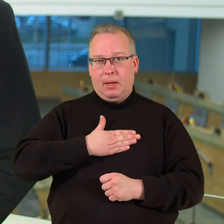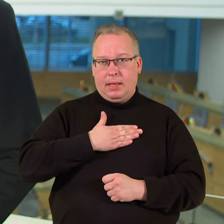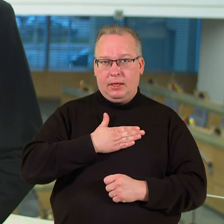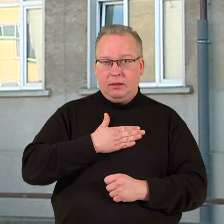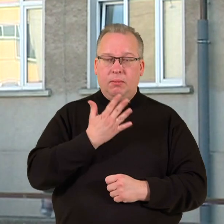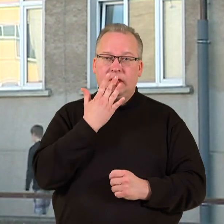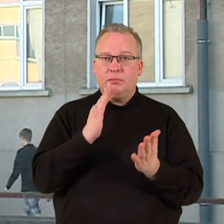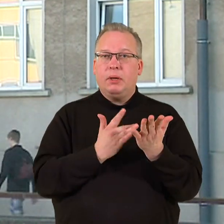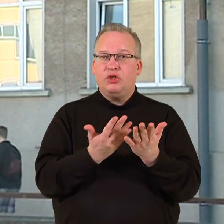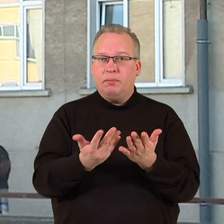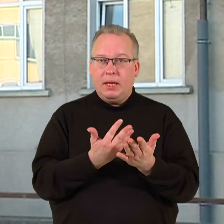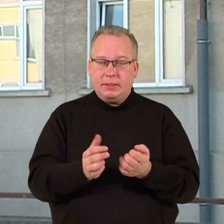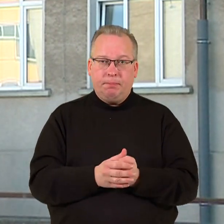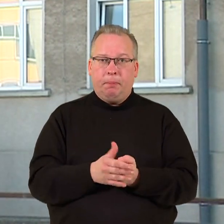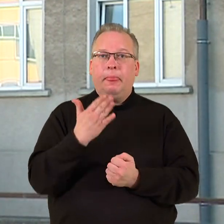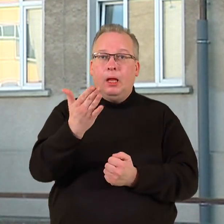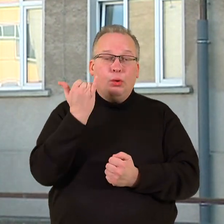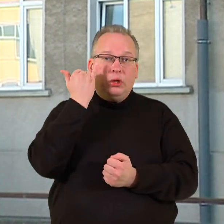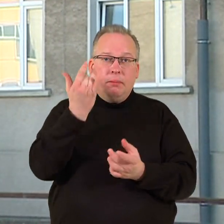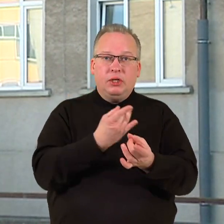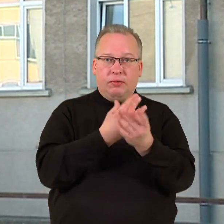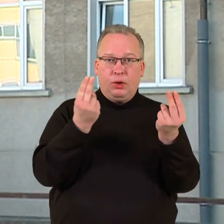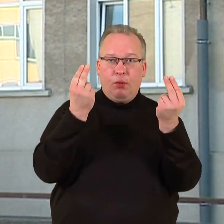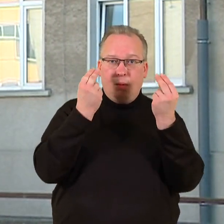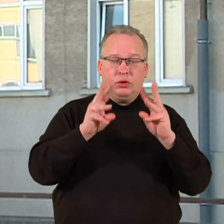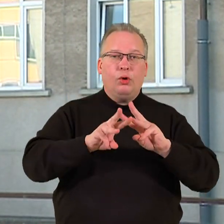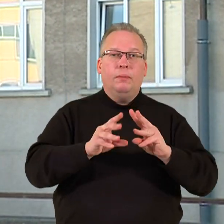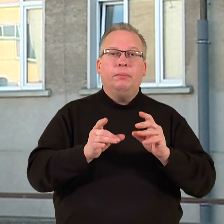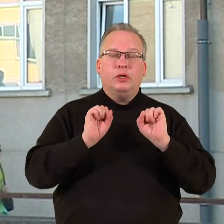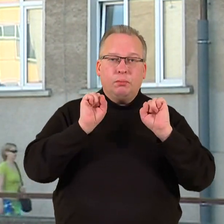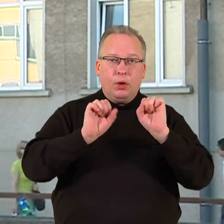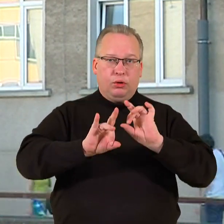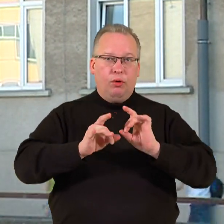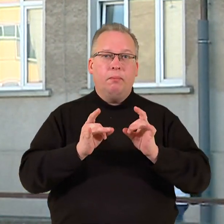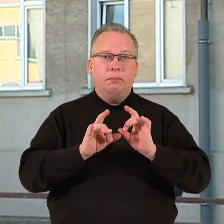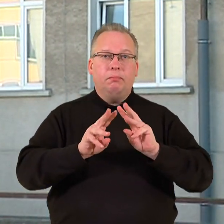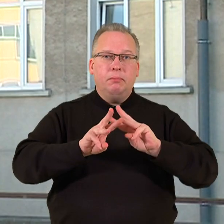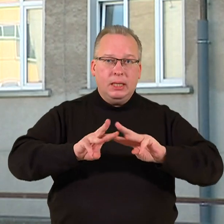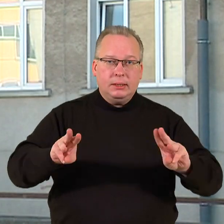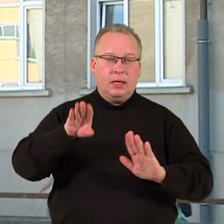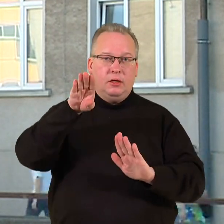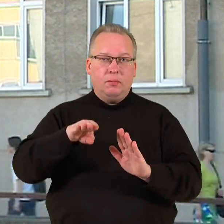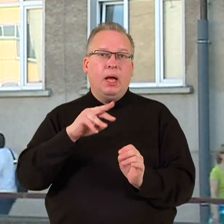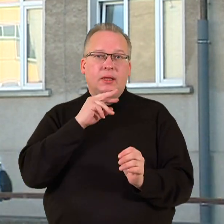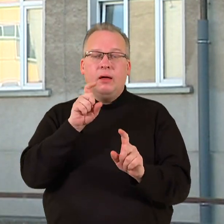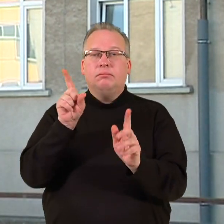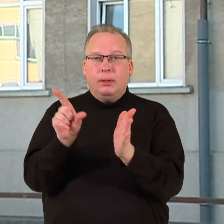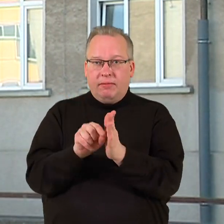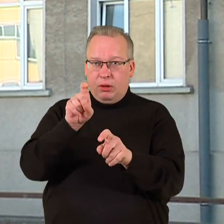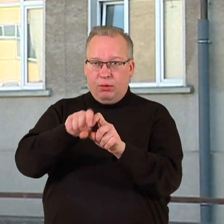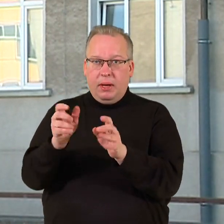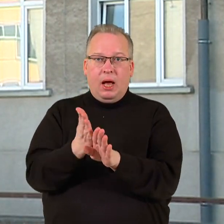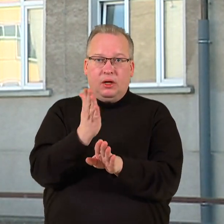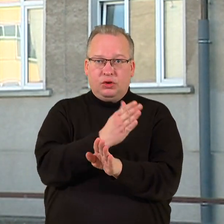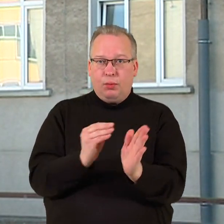pažymiais. Anot inicijatorių švietimo mokslo ir sporto ministerijos privalomi patikrinimai žemesnėse klasėse, leistų